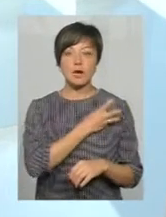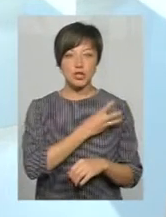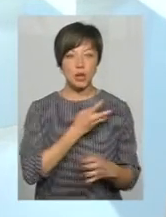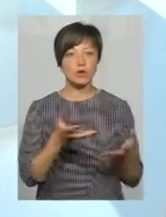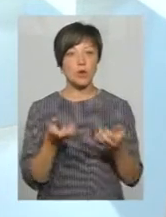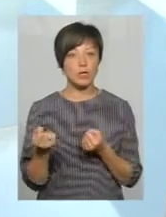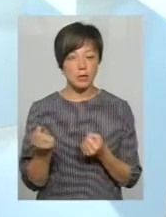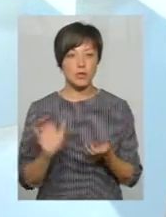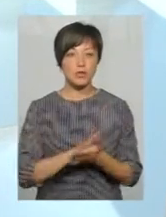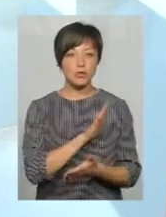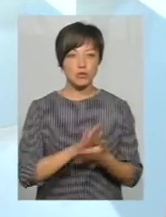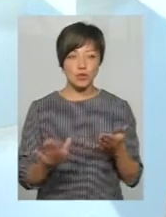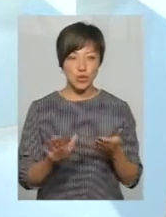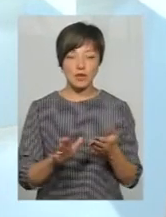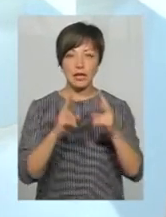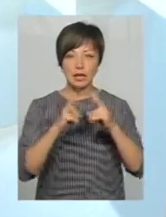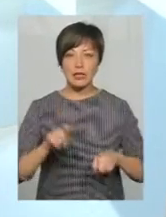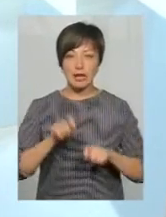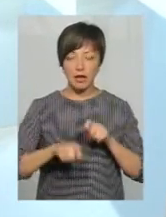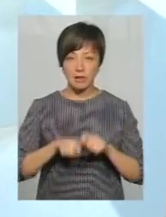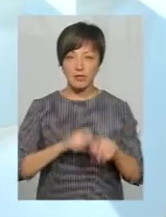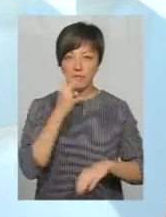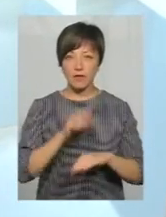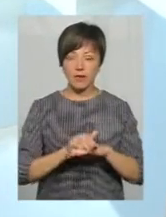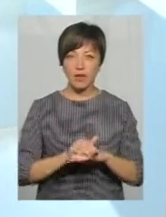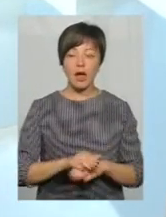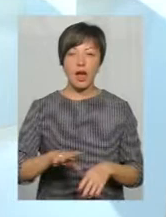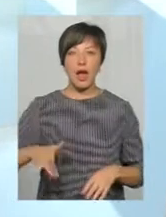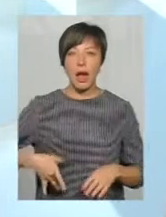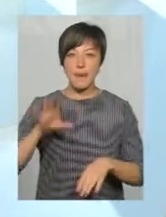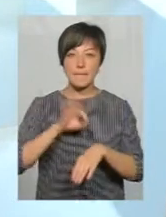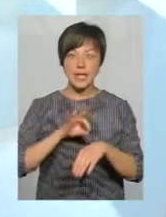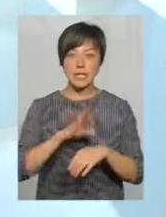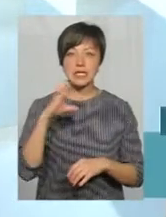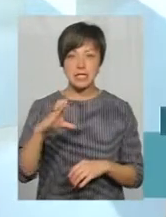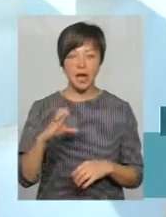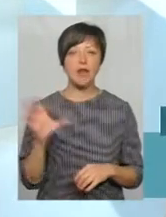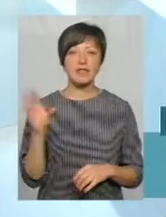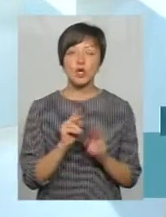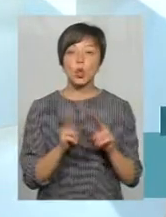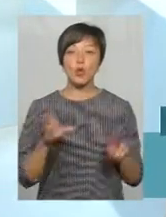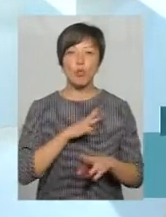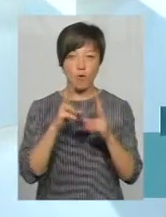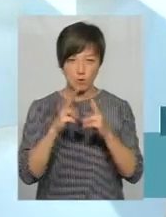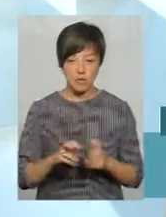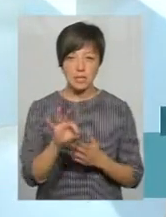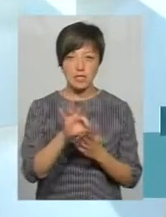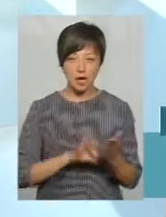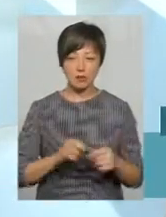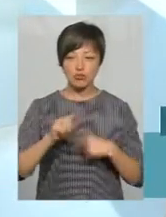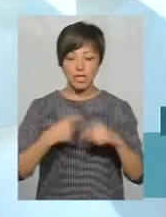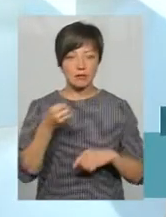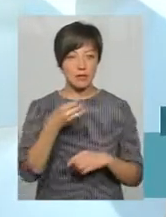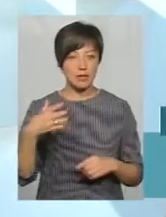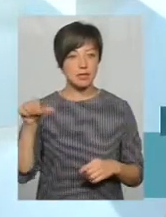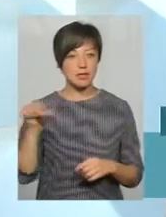отримати безкоштовний скринінговий тест на виявлення гепатиту С. Всі, хто сьогодні був обстежений, зразу ж через 15